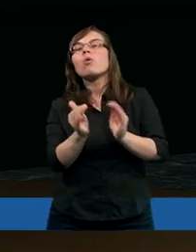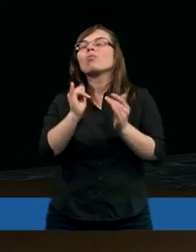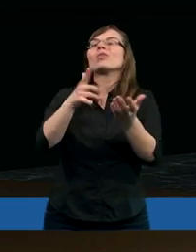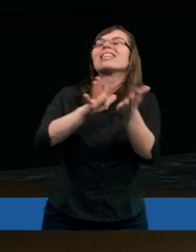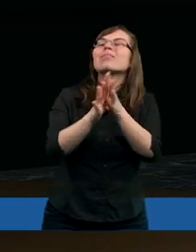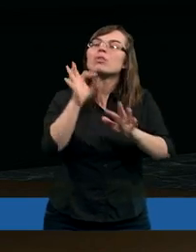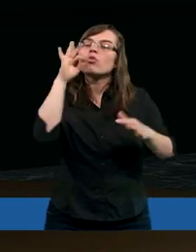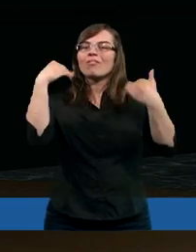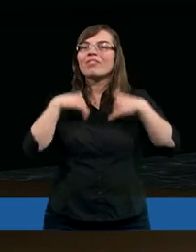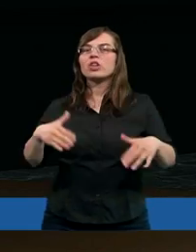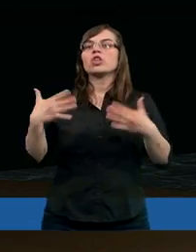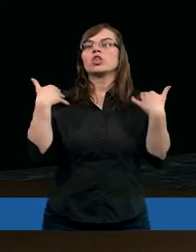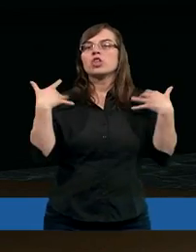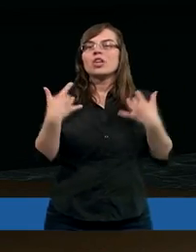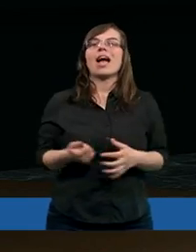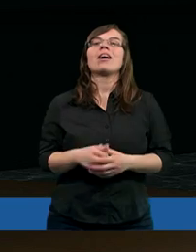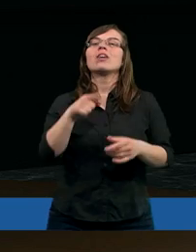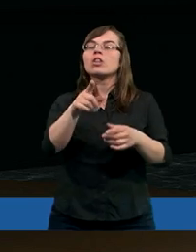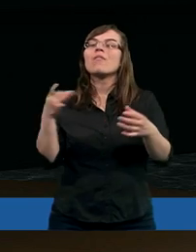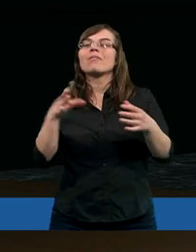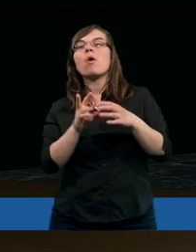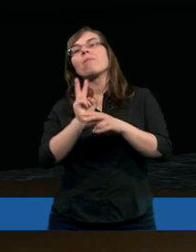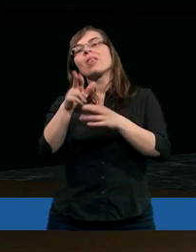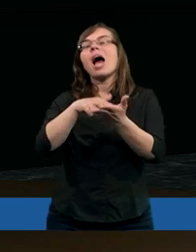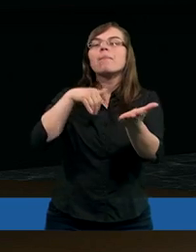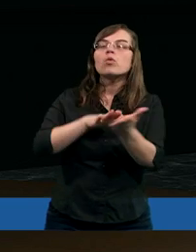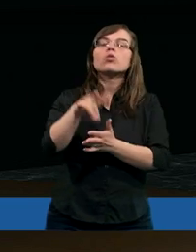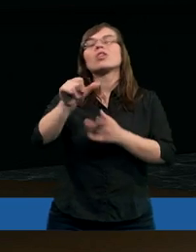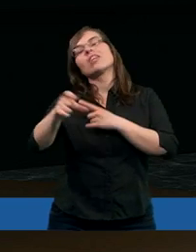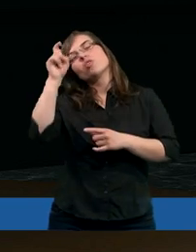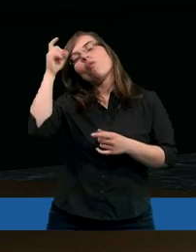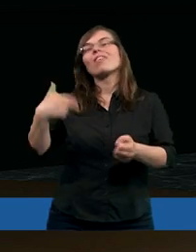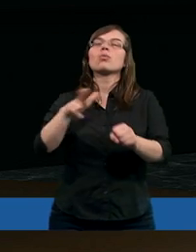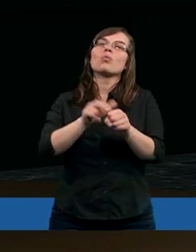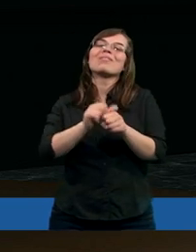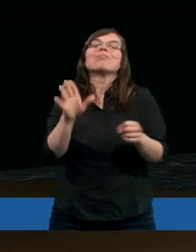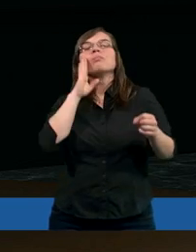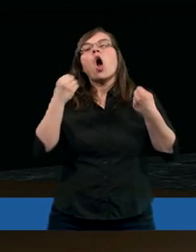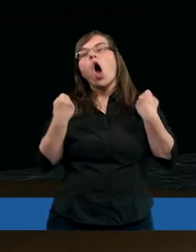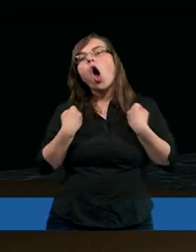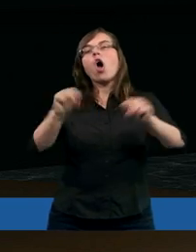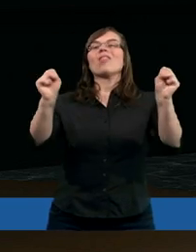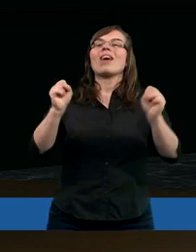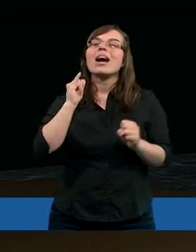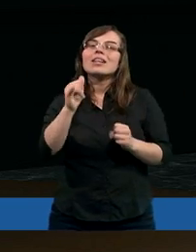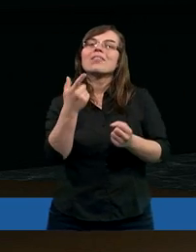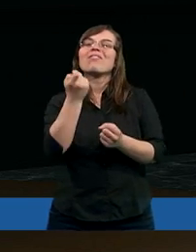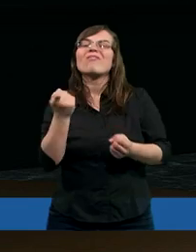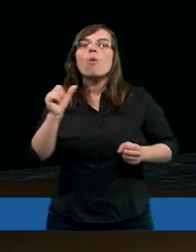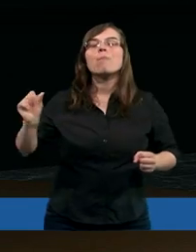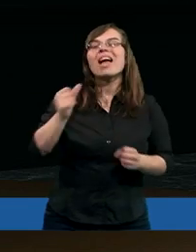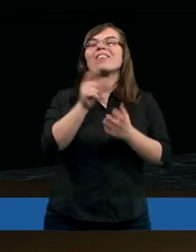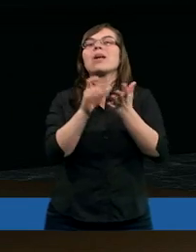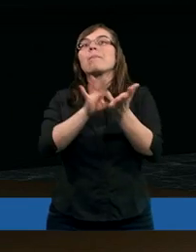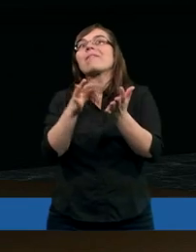w ogóle zmienił. I myślę, że kiedy widzimy Piotra na początku, to jest to taki człowiek, który jest taki odważny, taki dzielny, taki w ogóle